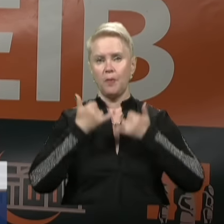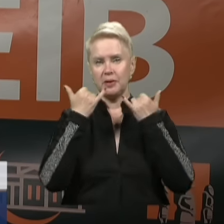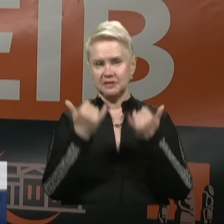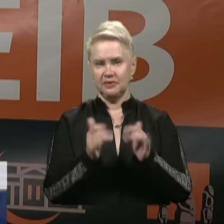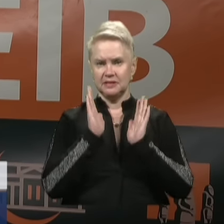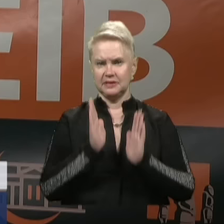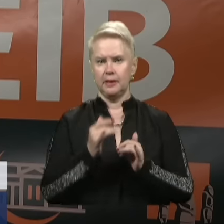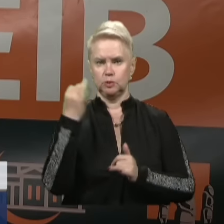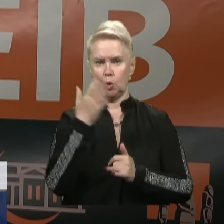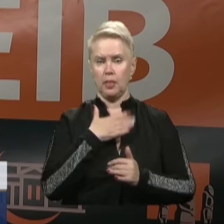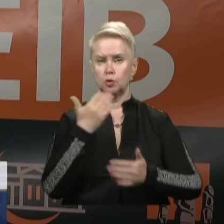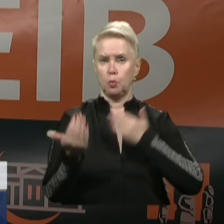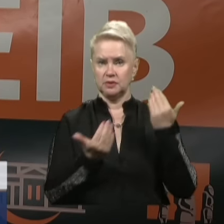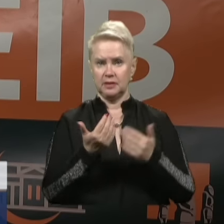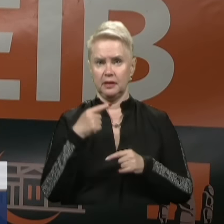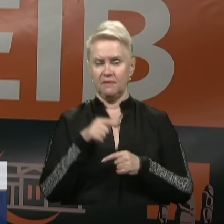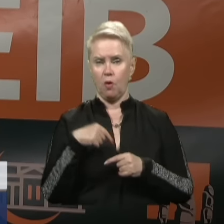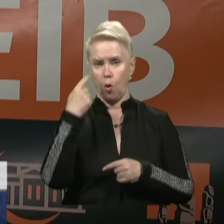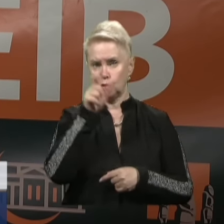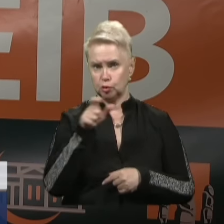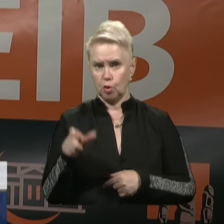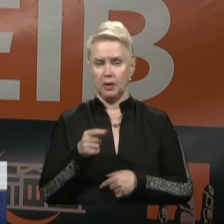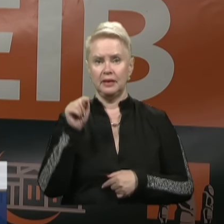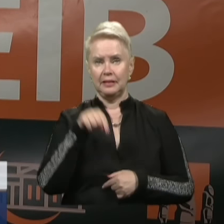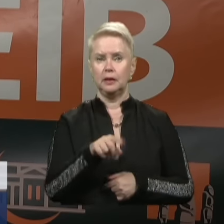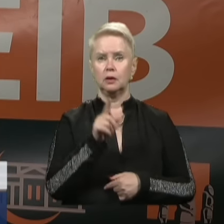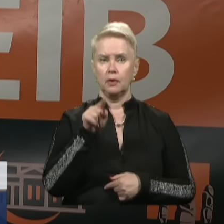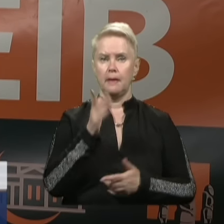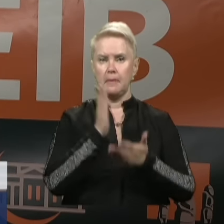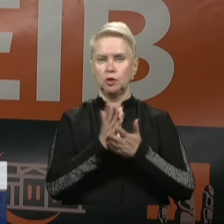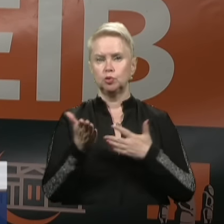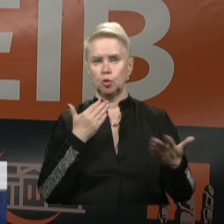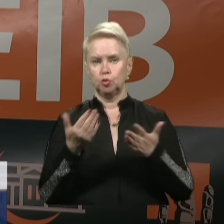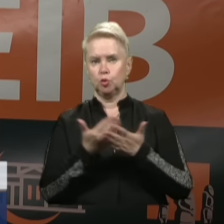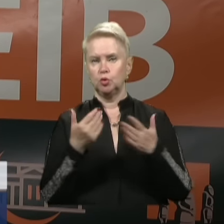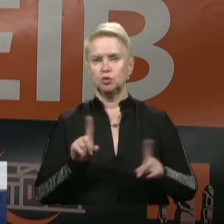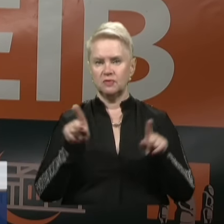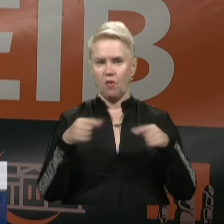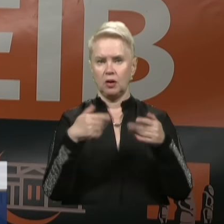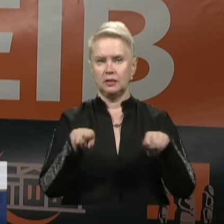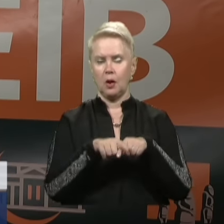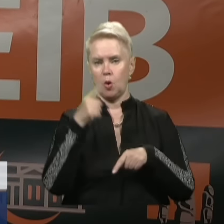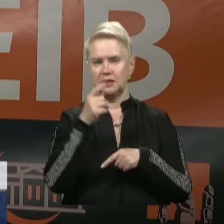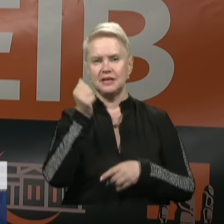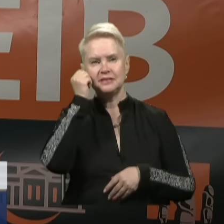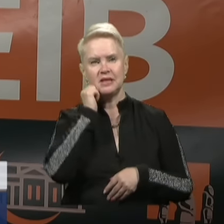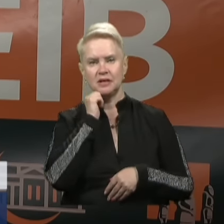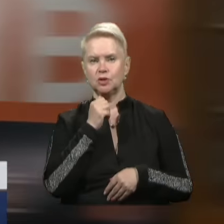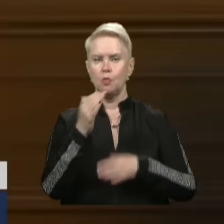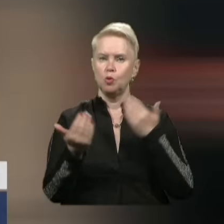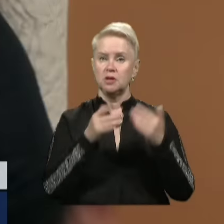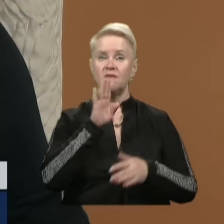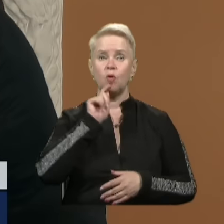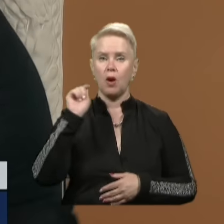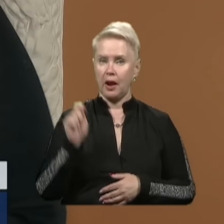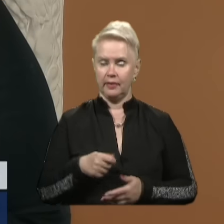саме історії нашого музею. Дійові особи там будуть саме ті, які мали стосунок до створення одного з найстаріших музеї в